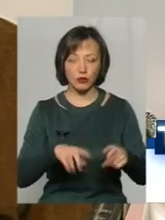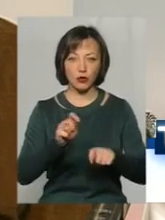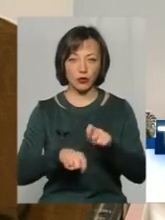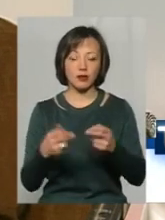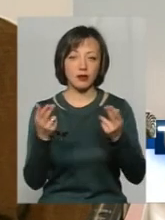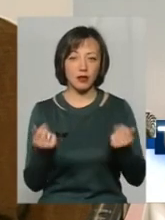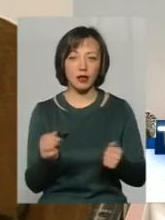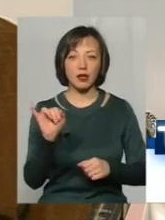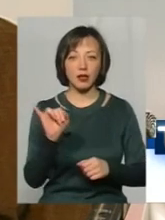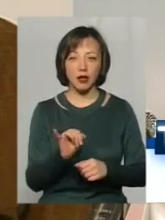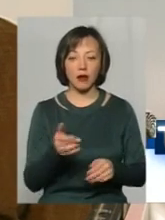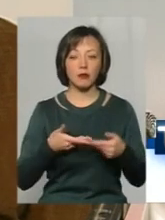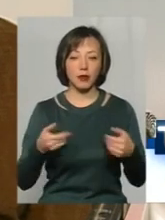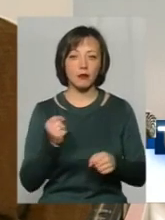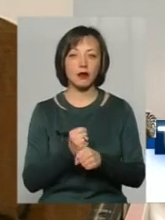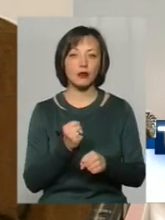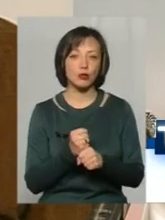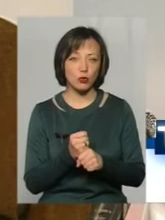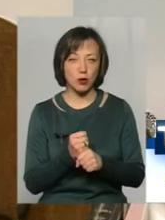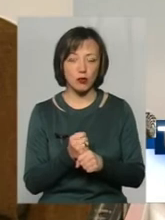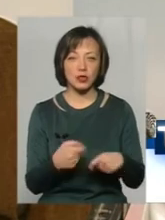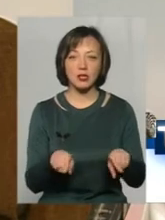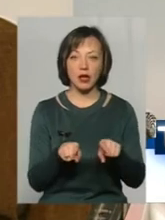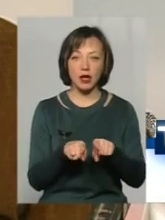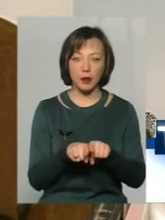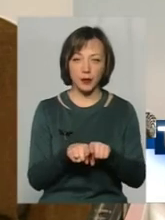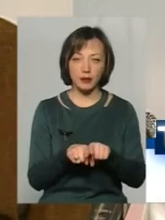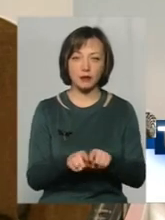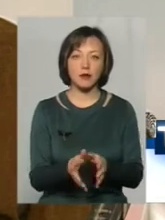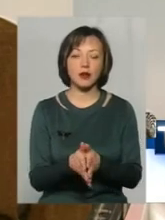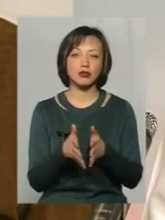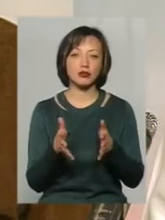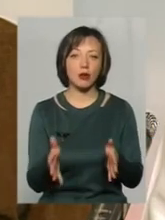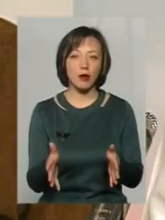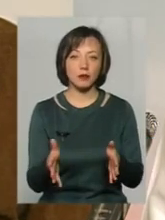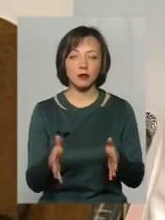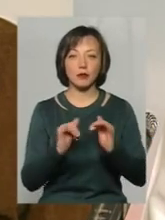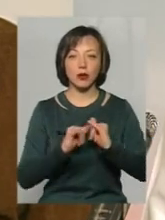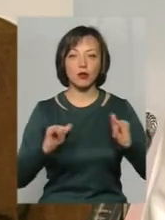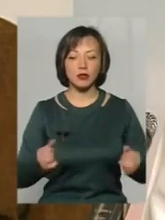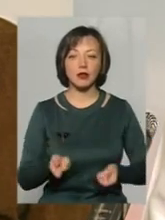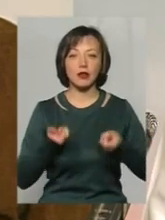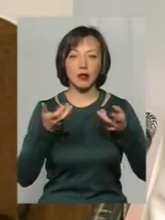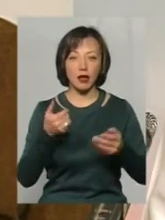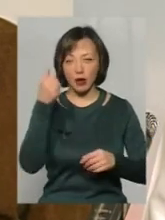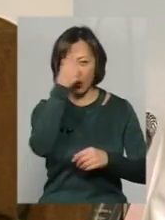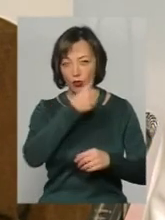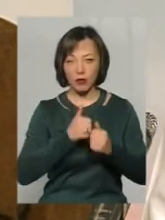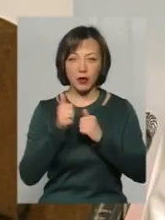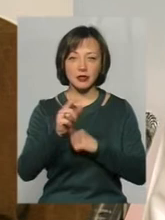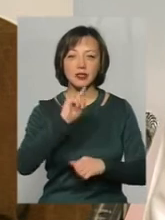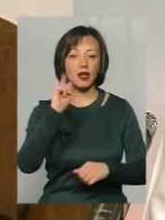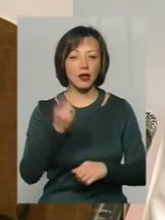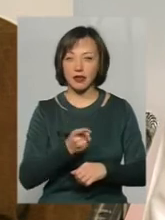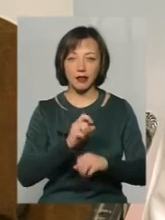на контролі. І ми працюємо над таким, скажімо так, масштабним розвитком на декілька років перед, тому що за один рік все не